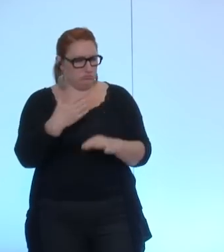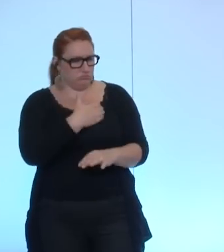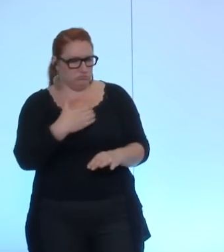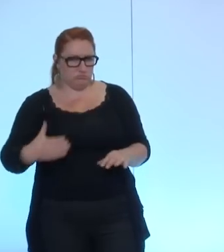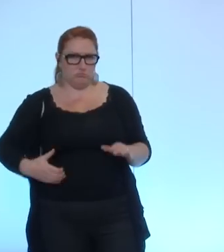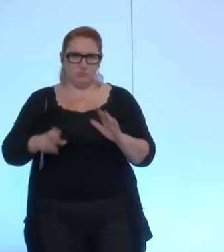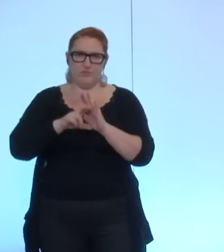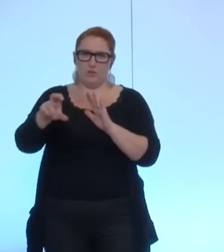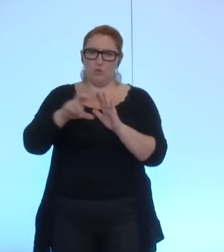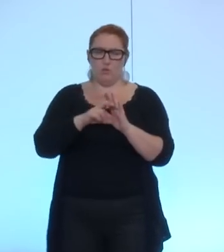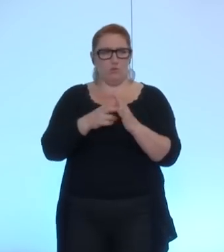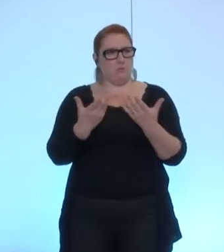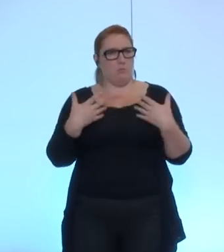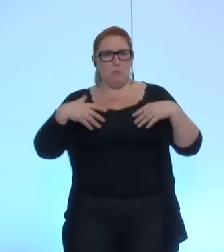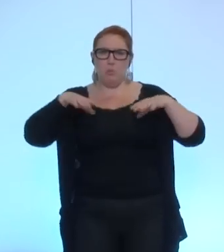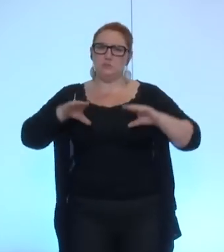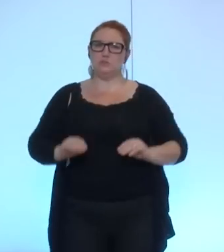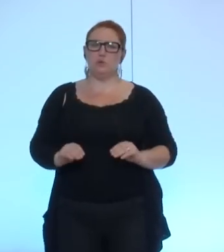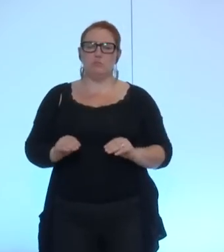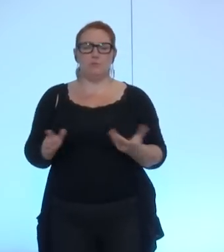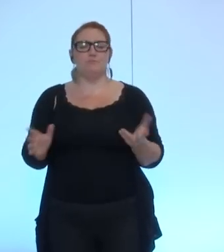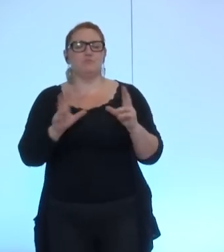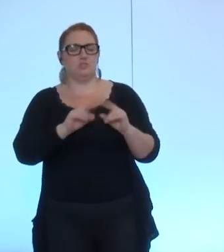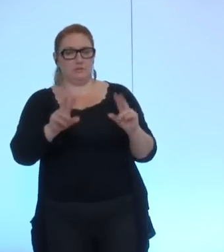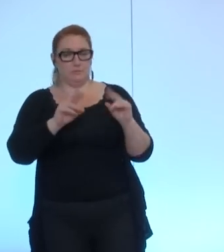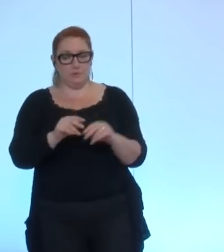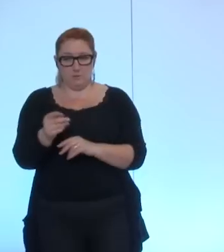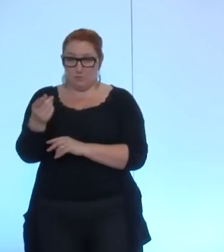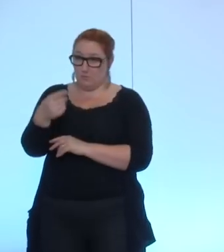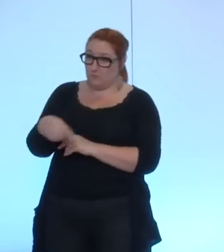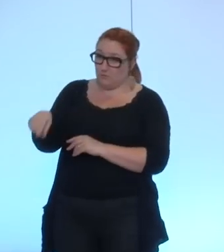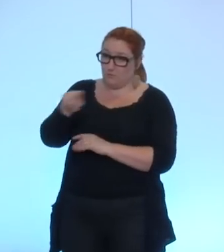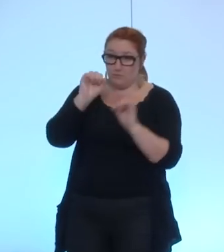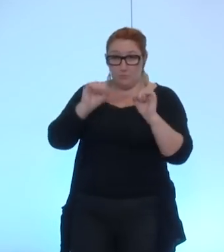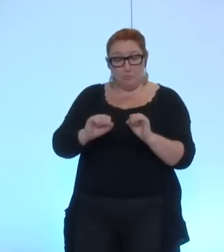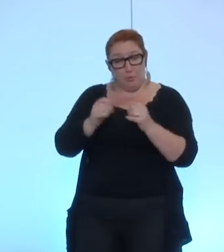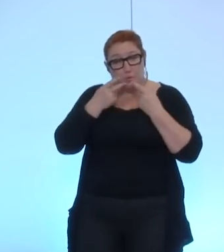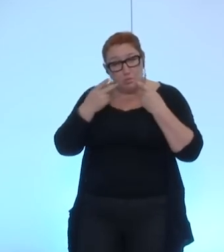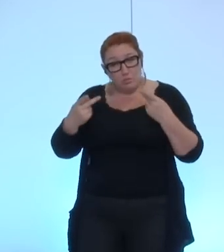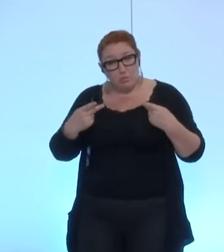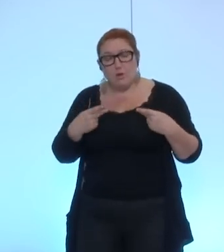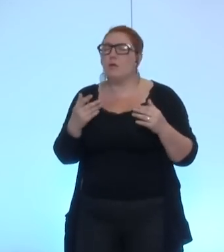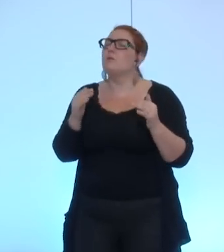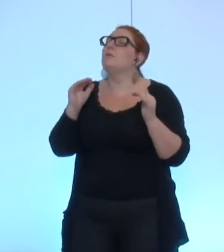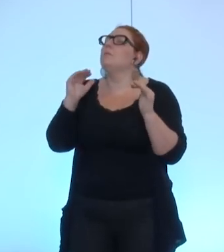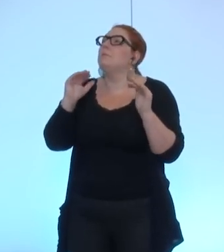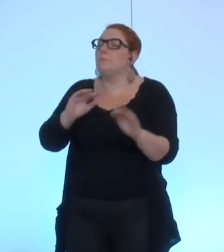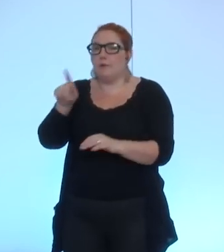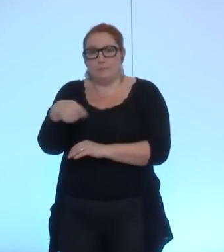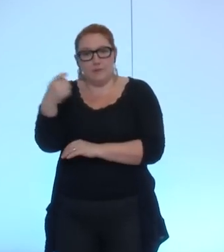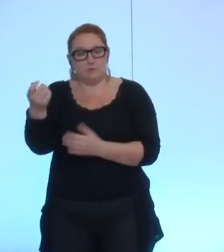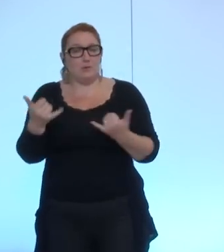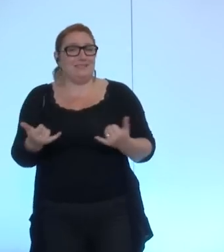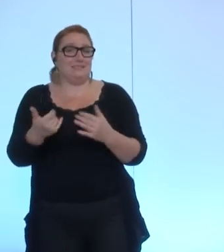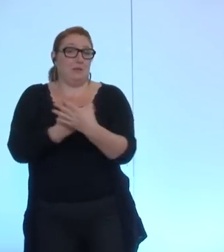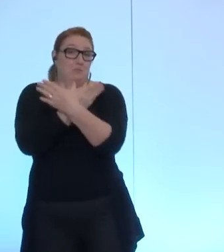de Grenoble. Je m'explique. Pouvez-vous vous engager ? Pouvez-vous nous dire malgré cela, même si nous ne sommes pas dans l'enceinte de